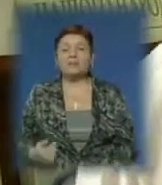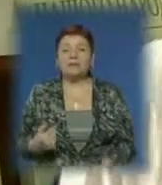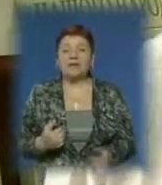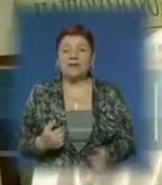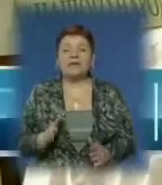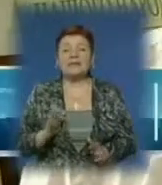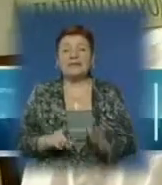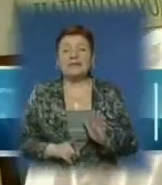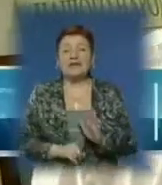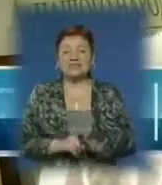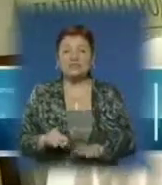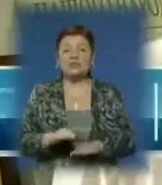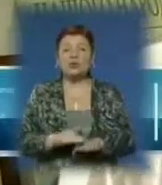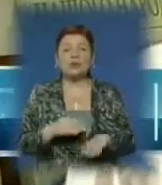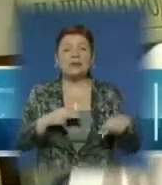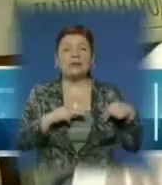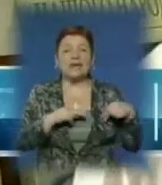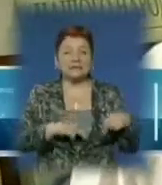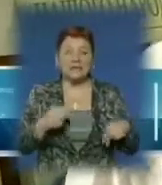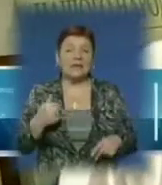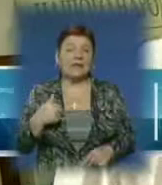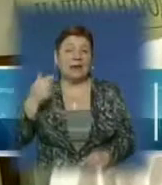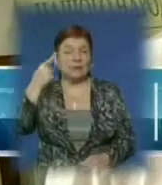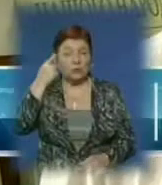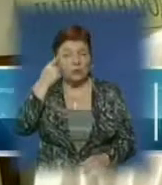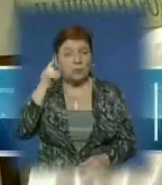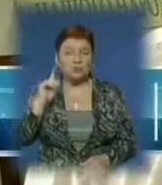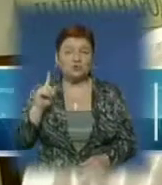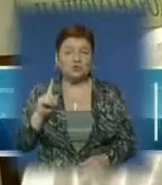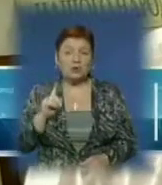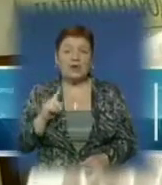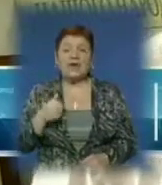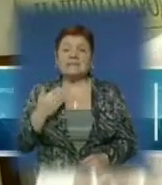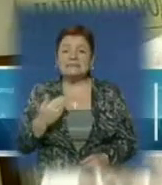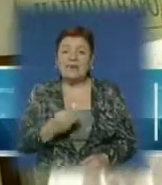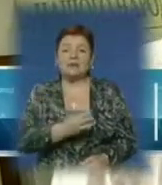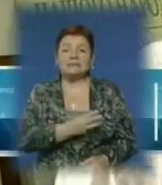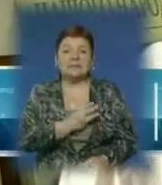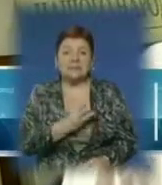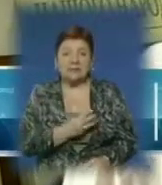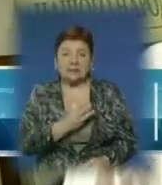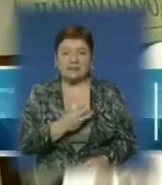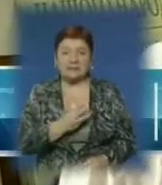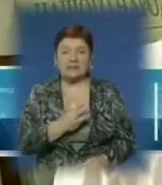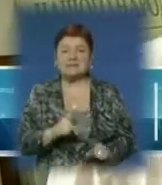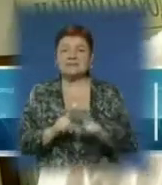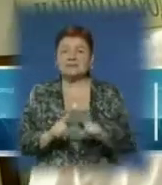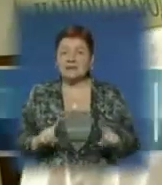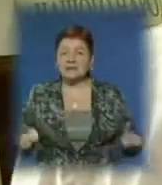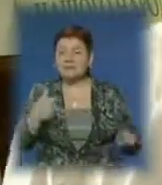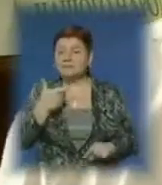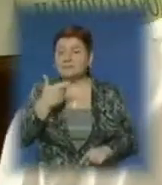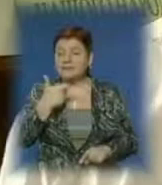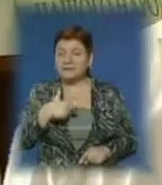значалися, добраю працію, думаю, що вони і ця настирливість, і своєрідний менталітет